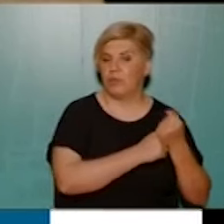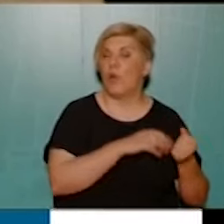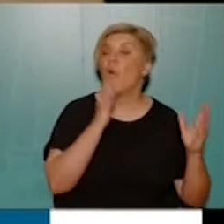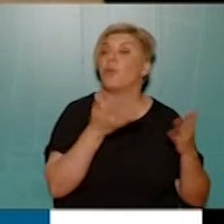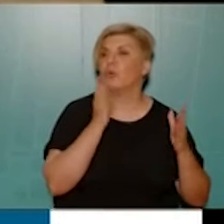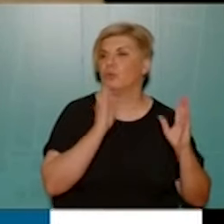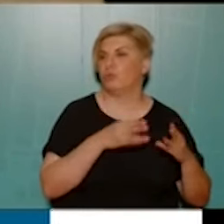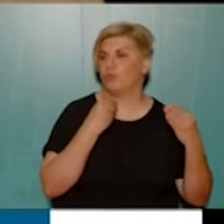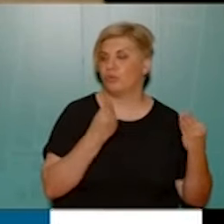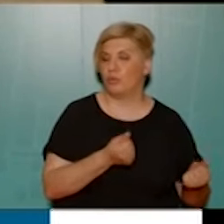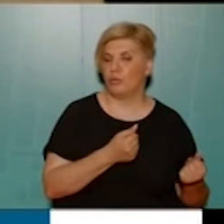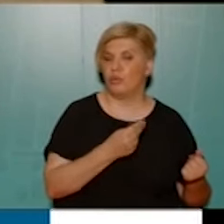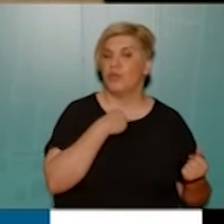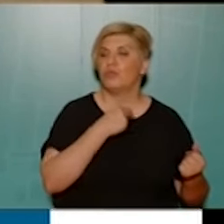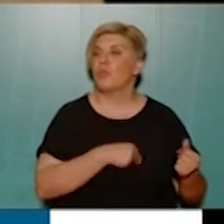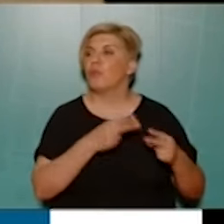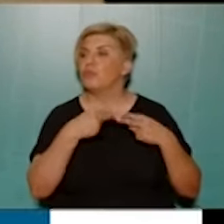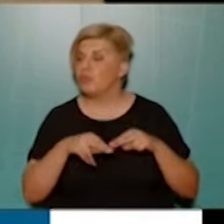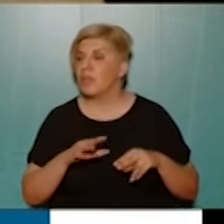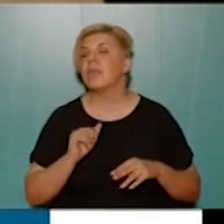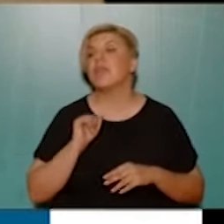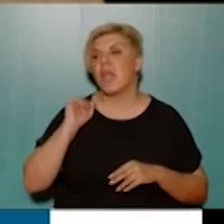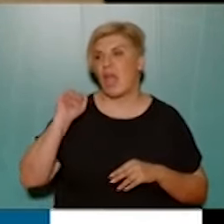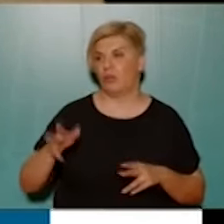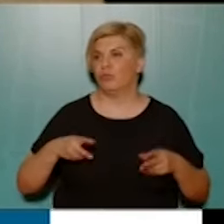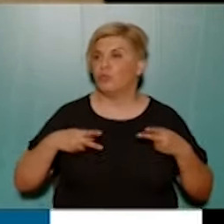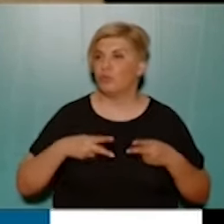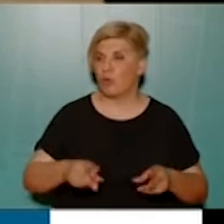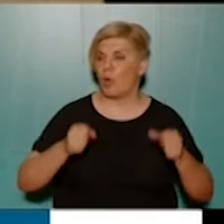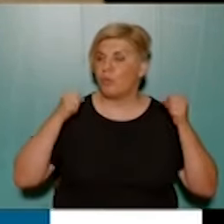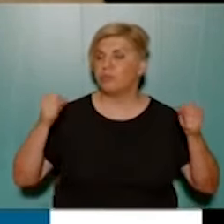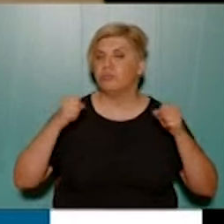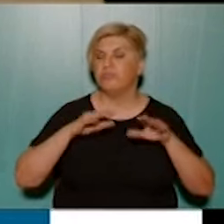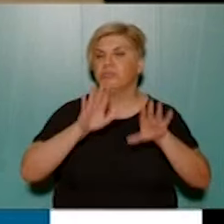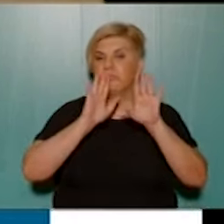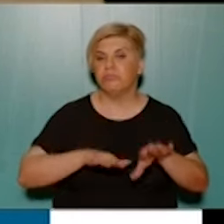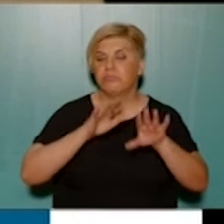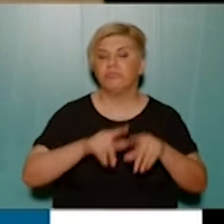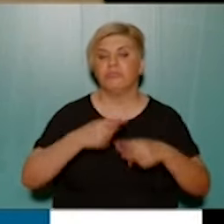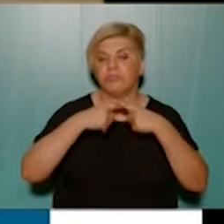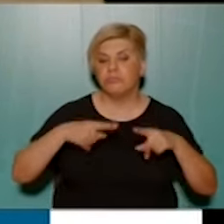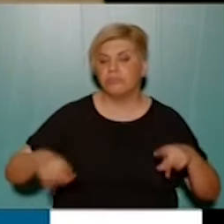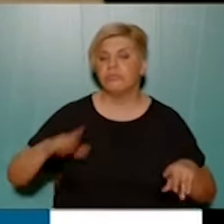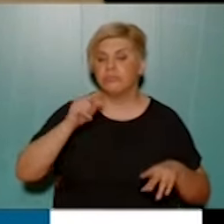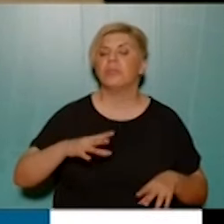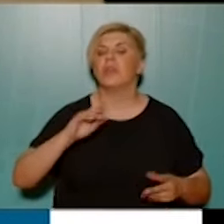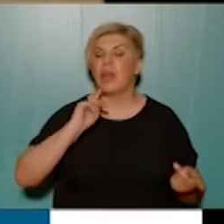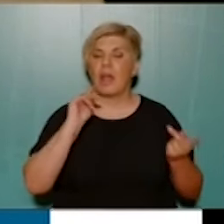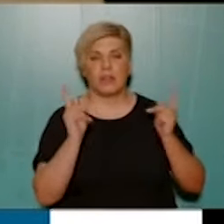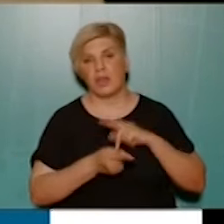όποιο τρόπο, είτε και στο Δημοτικό Συμβούλιο και κυρίως έξω, στους δρόμους, στις κινητοποίησεις, τις πολυμόρφες που κάνουν, για να